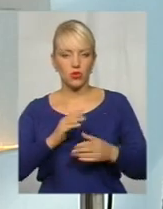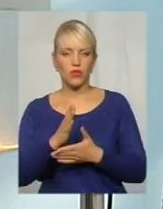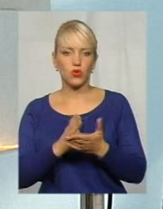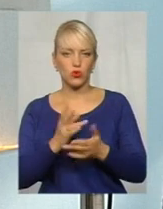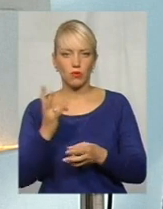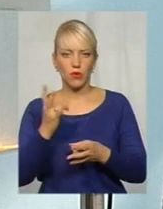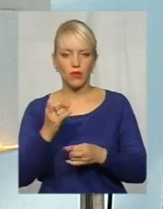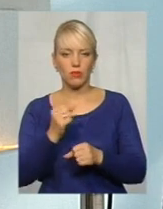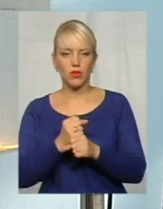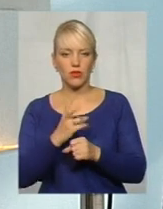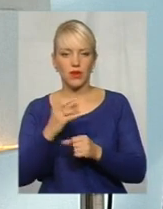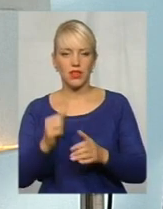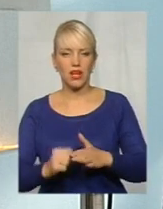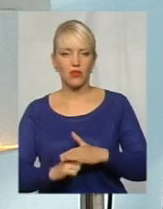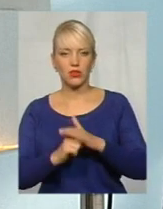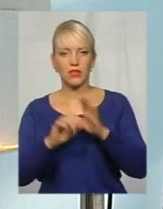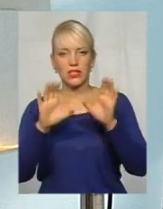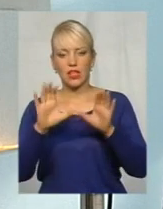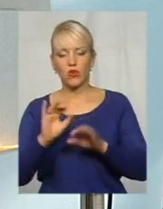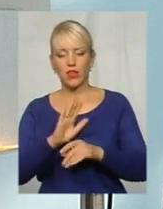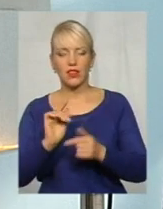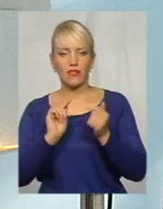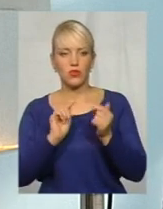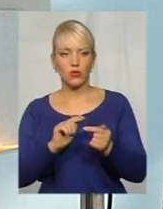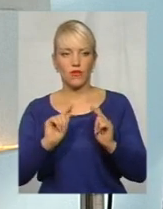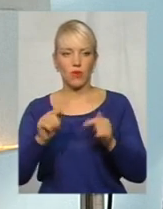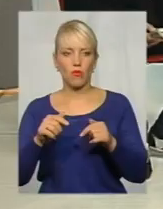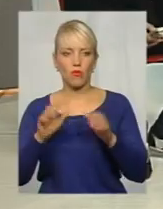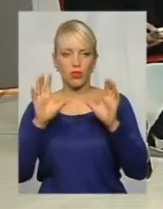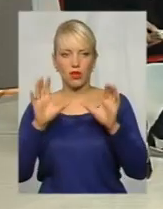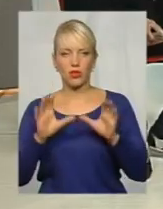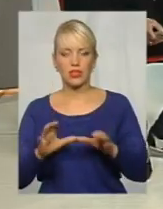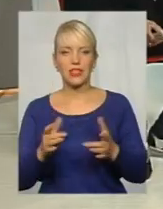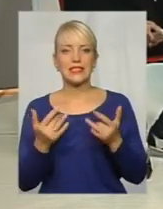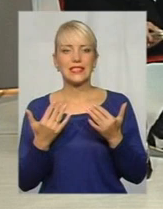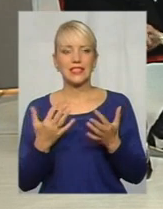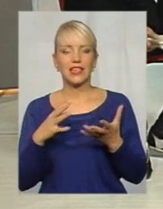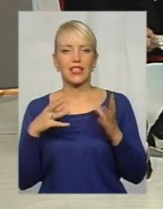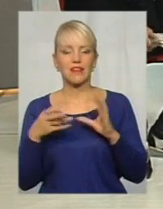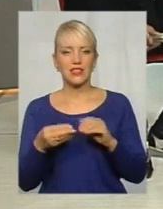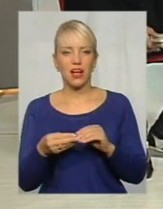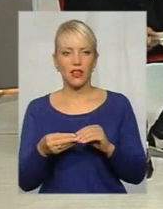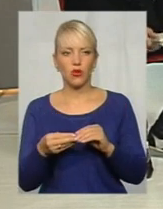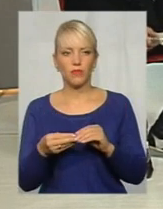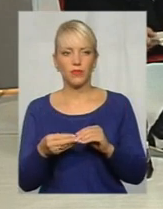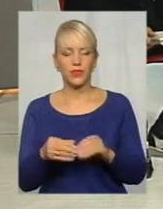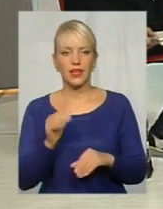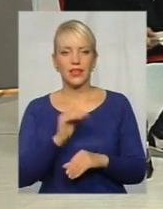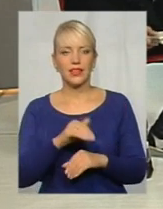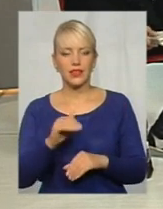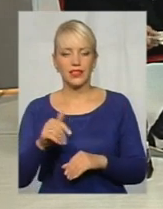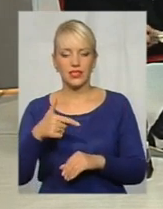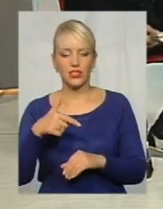підставах і не всупереч вимогам чинного законодавства. Скажіть, будь ласка, скільки загалом тисяч